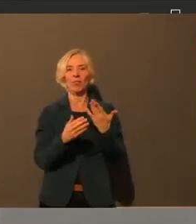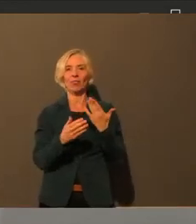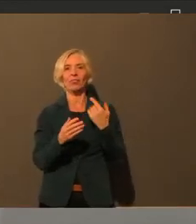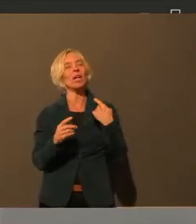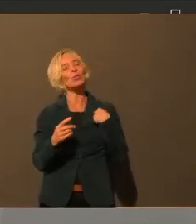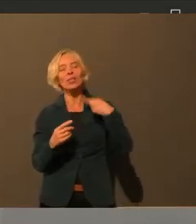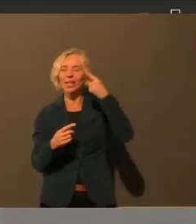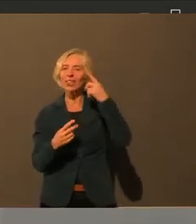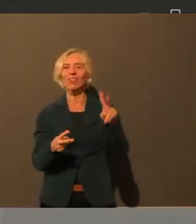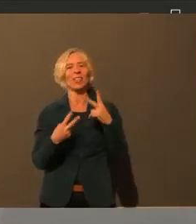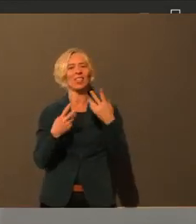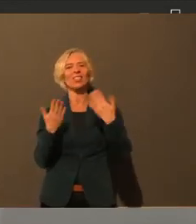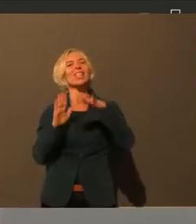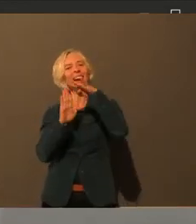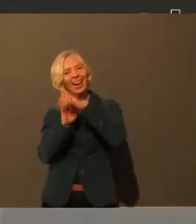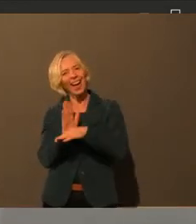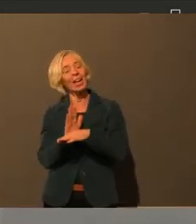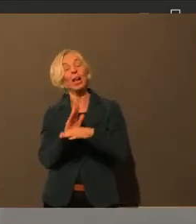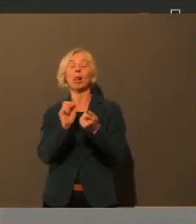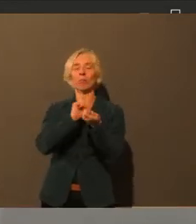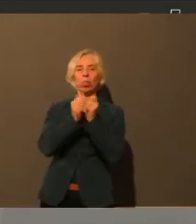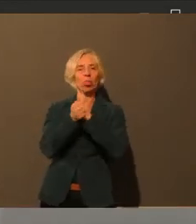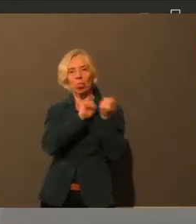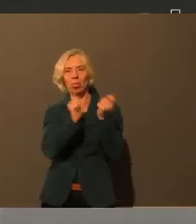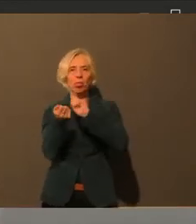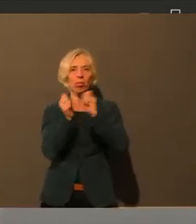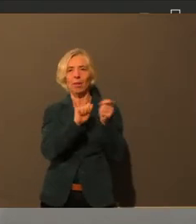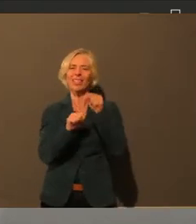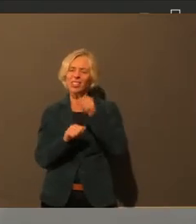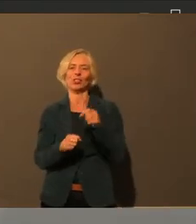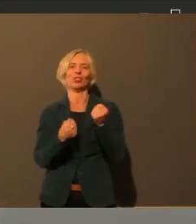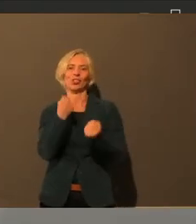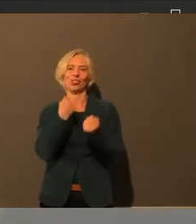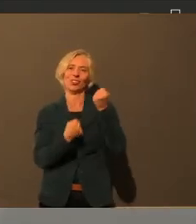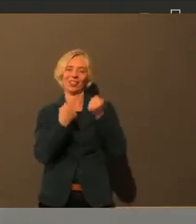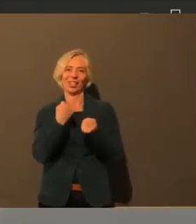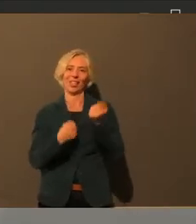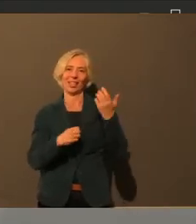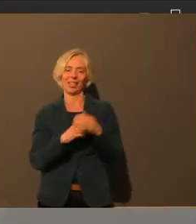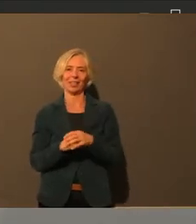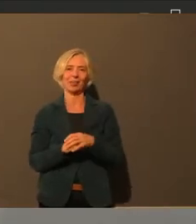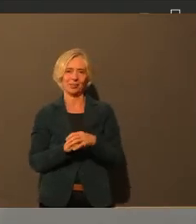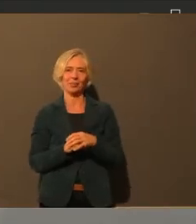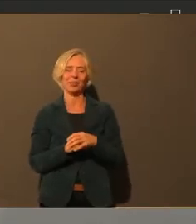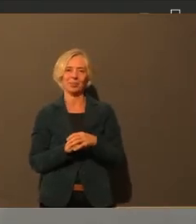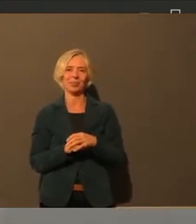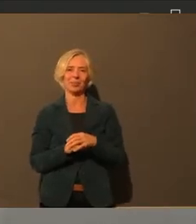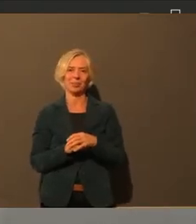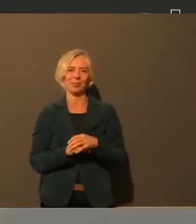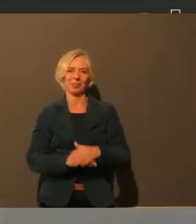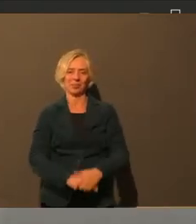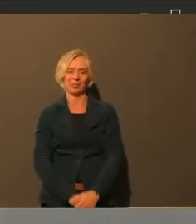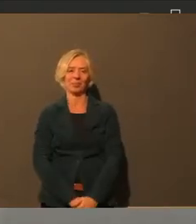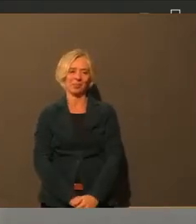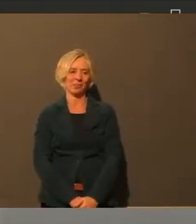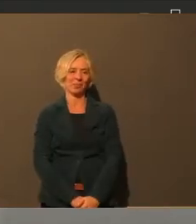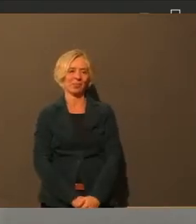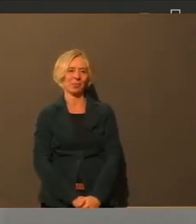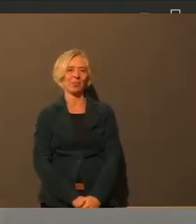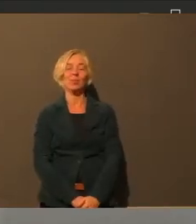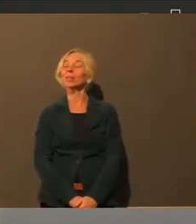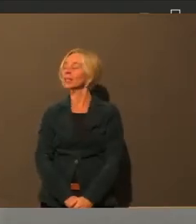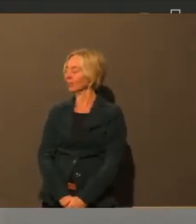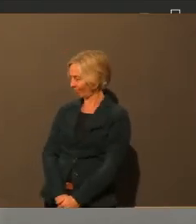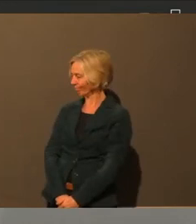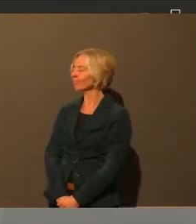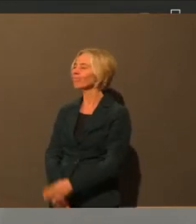Regel sich ständig ändert. Und das ist das Schwierige. Also ich glaube, das wollte ich nur dazu noch anknüpfen. Da gebe ich